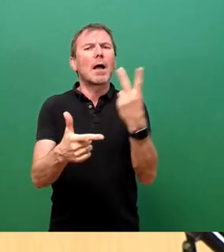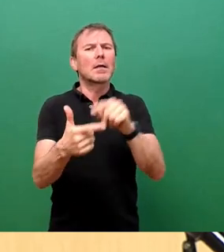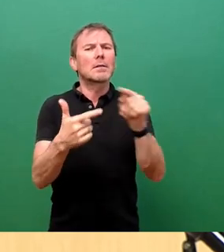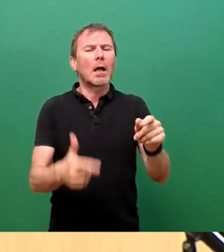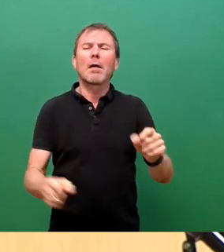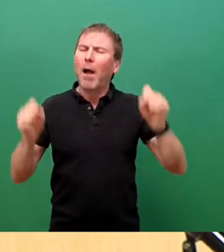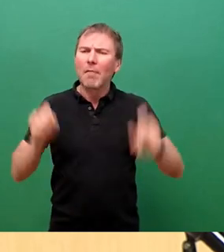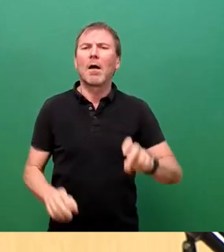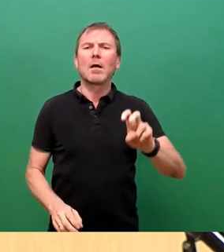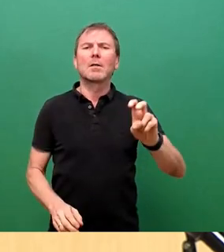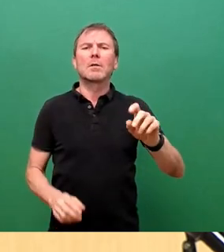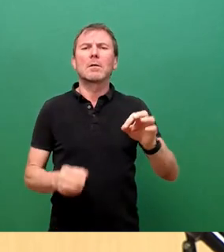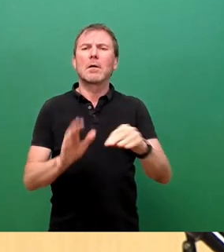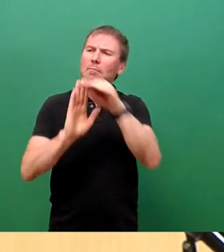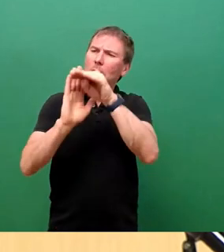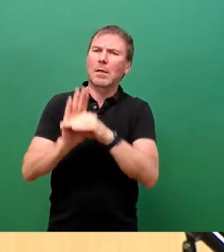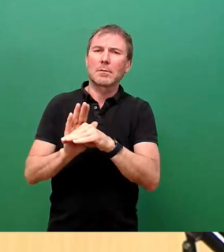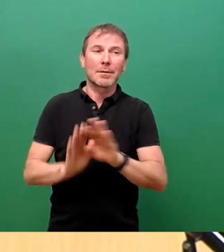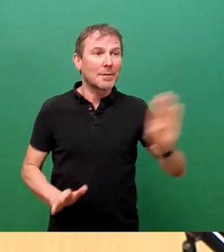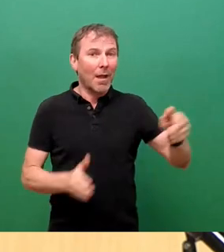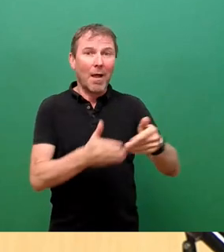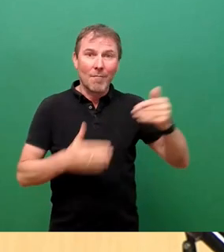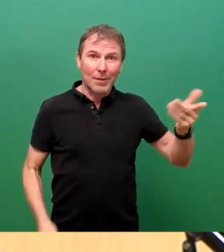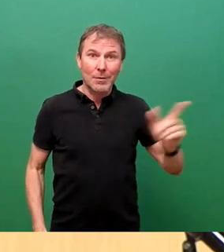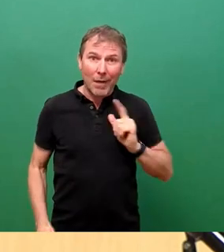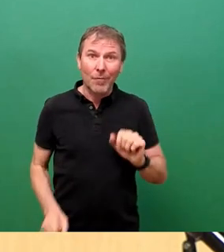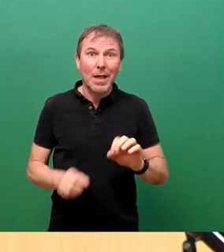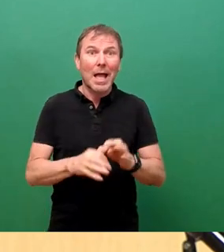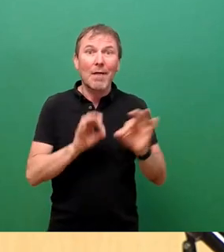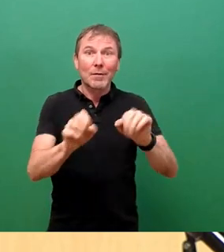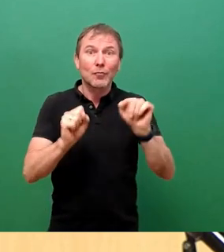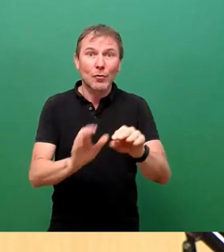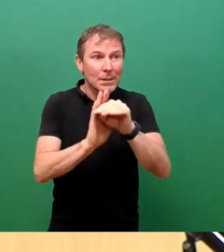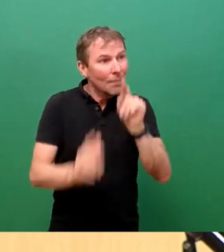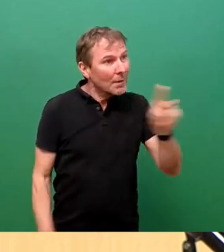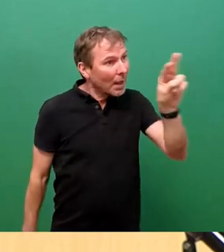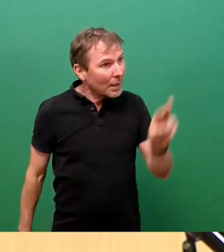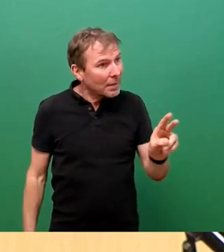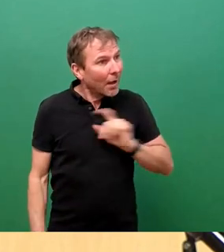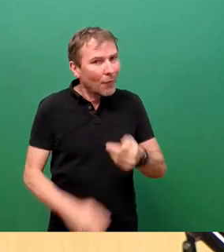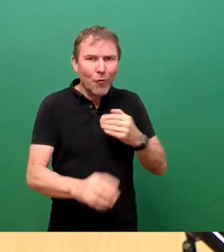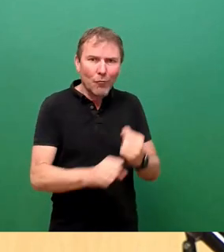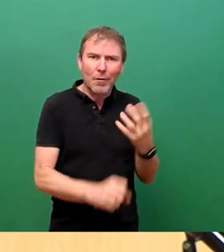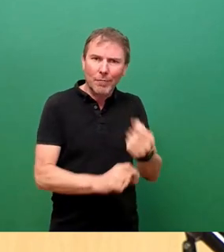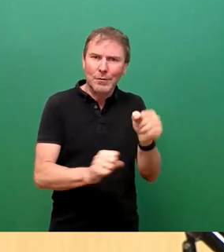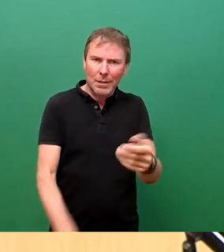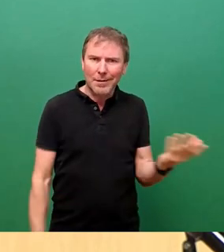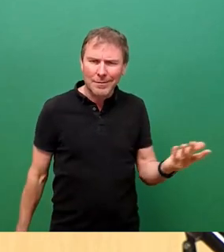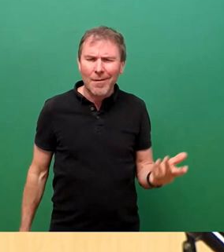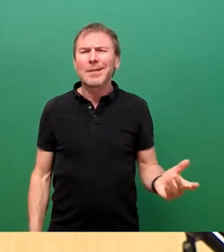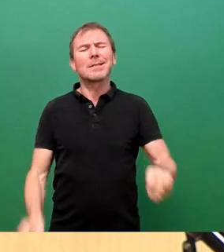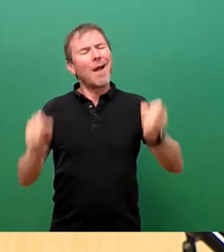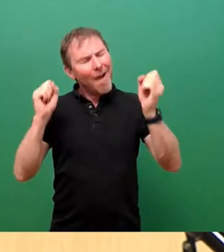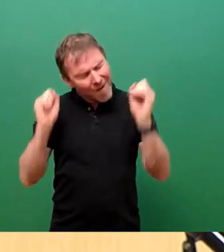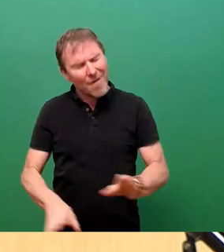aus, die man selbst in Ihrer Fraktion, hätte man das Infektionsschutzgesetz gelesen, vorher hätte sehen können. Es ist falsch, dass Ungeimpfte